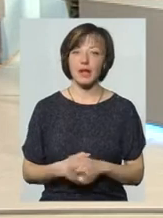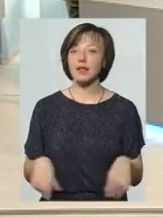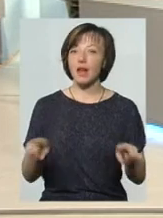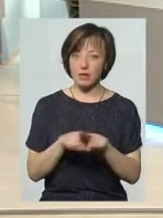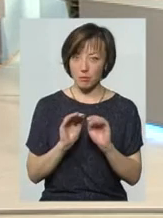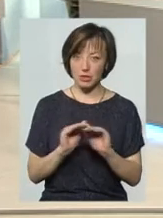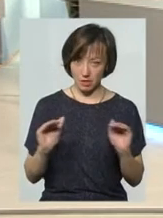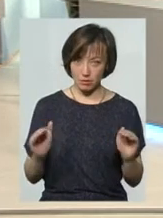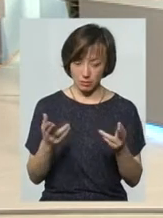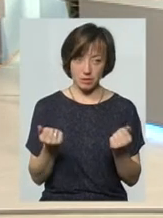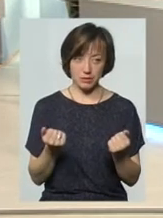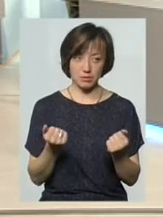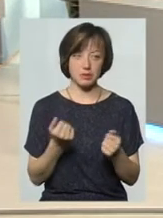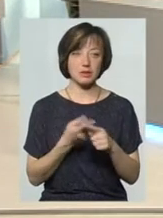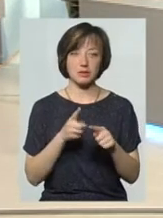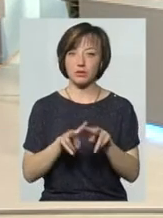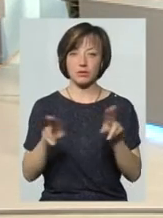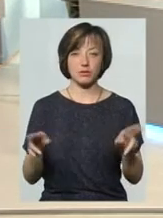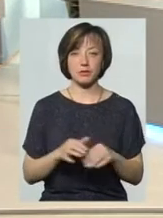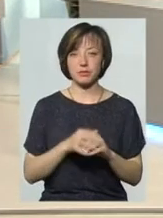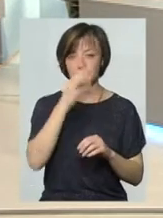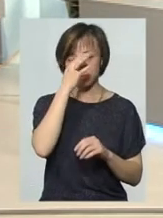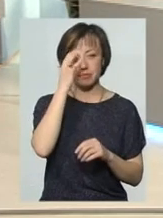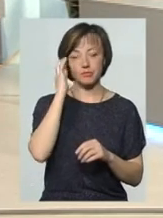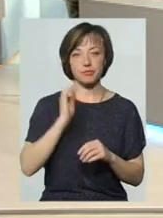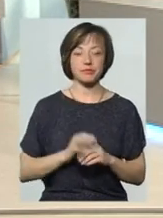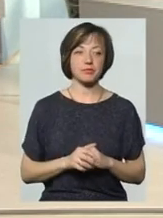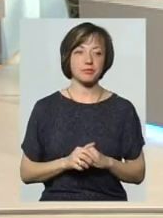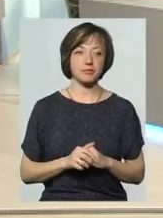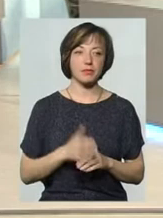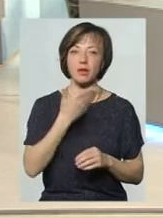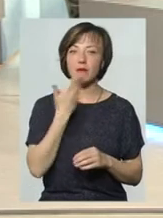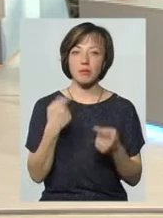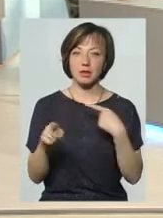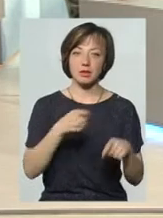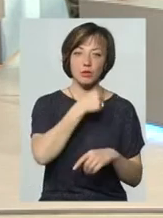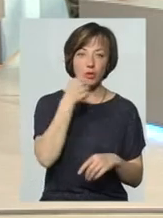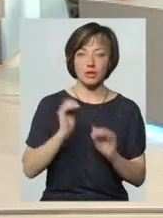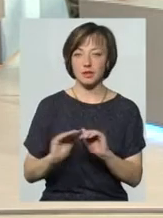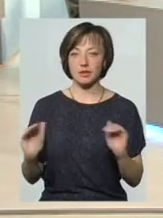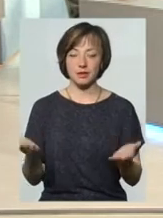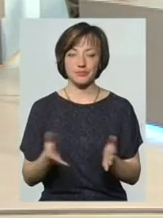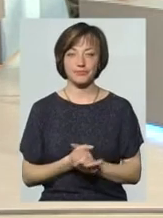само і з дитячими, так? Це все однаково. Тобто немає різниці дорослі, діти.